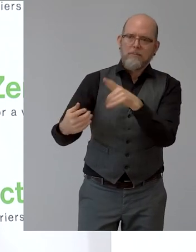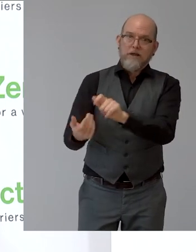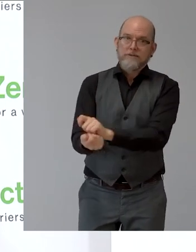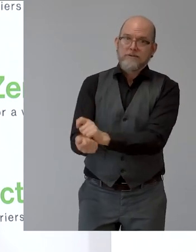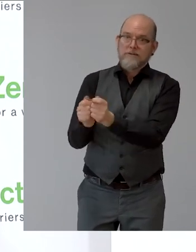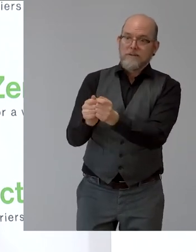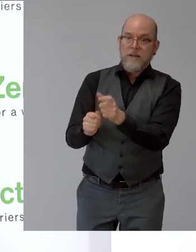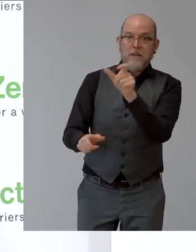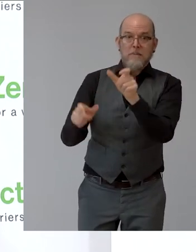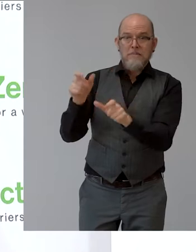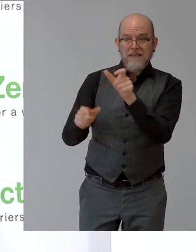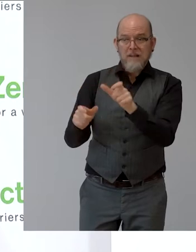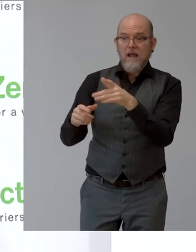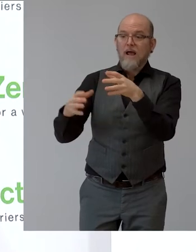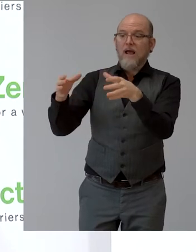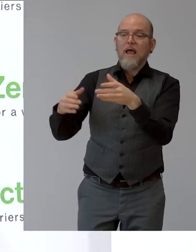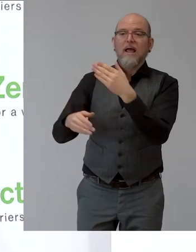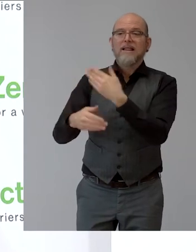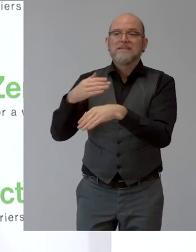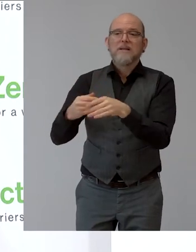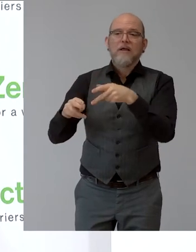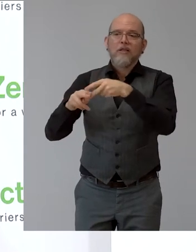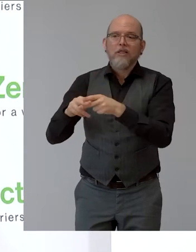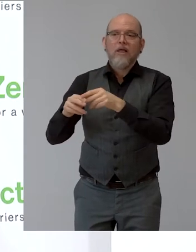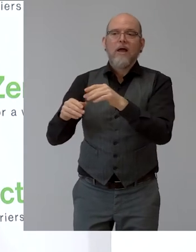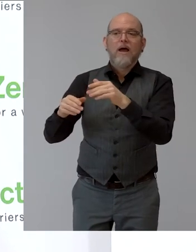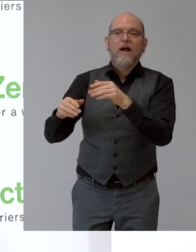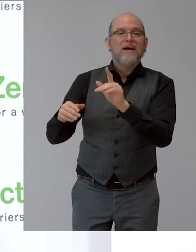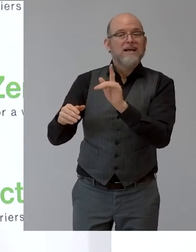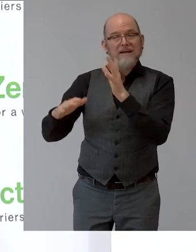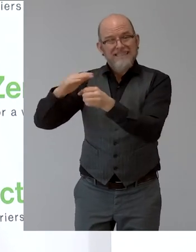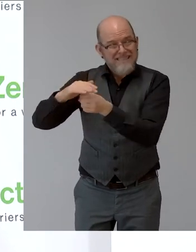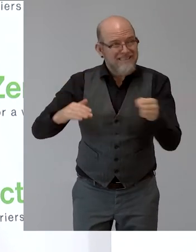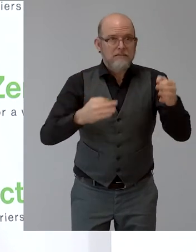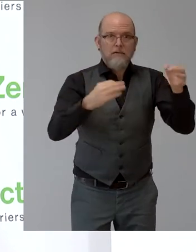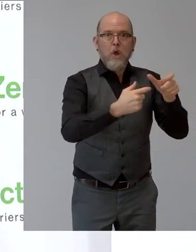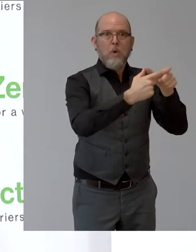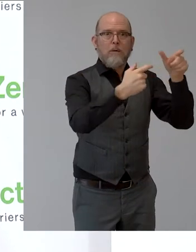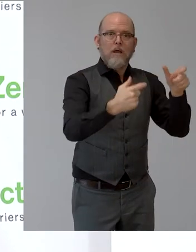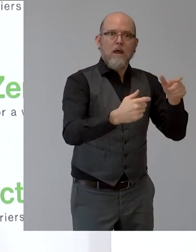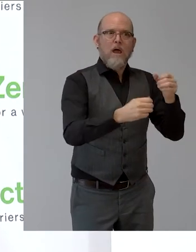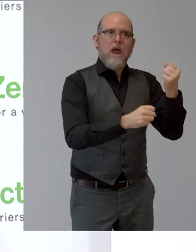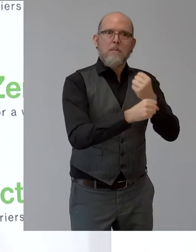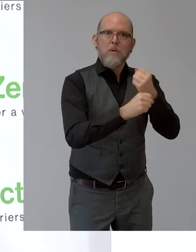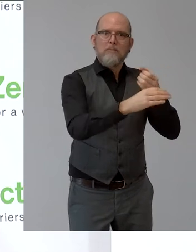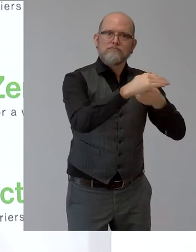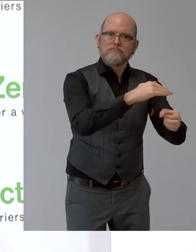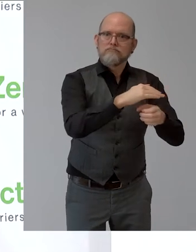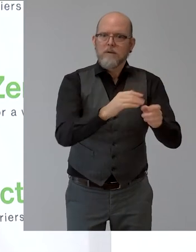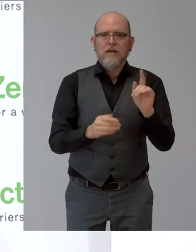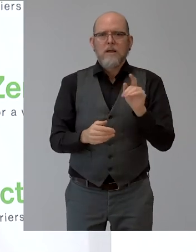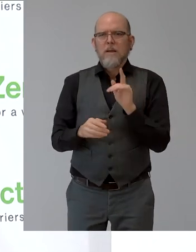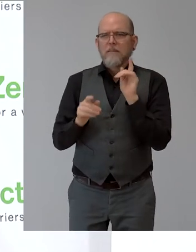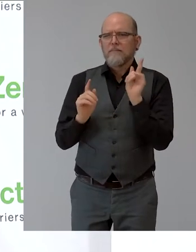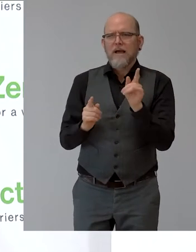integrieren zu können. Das heißt, ihr braucht abgestimmte Maßnahmen. Das ist auch ein zentraler Punkt im neuen nationalen Aktionsplan für